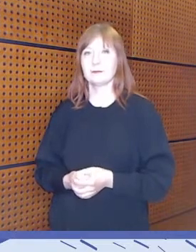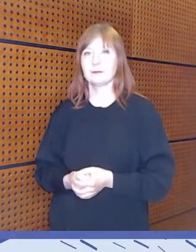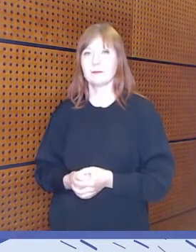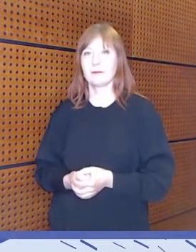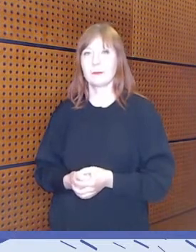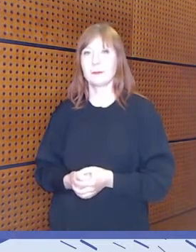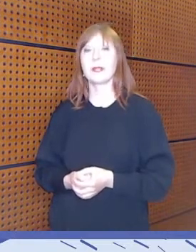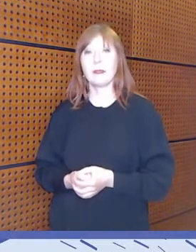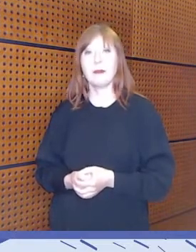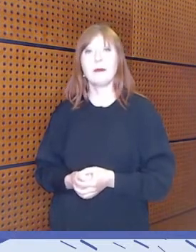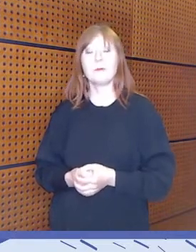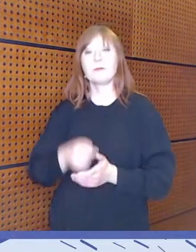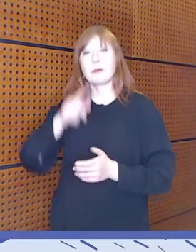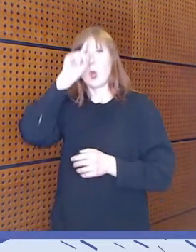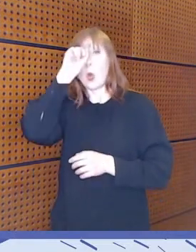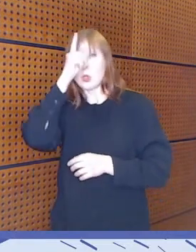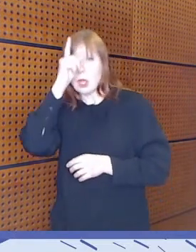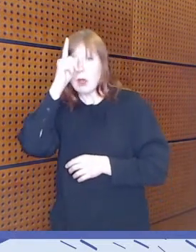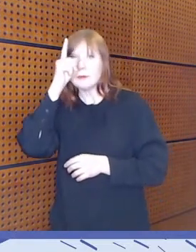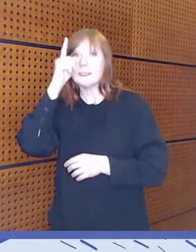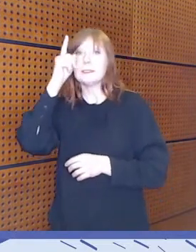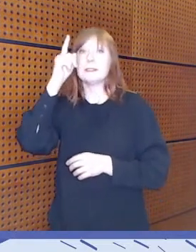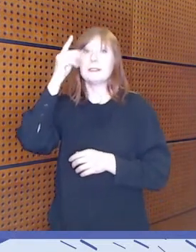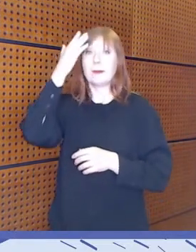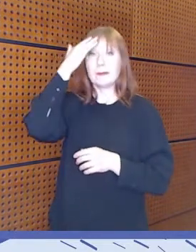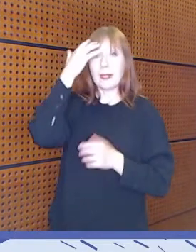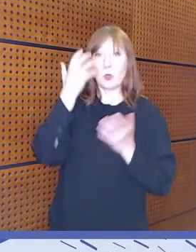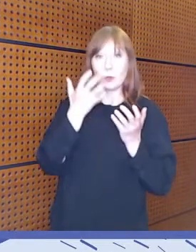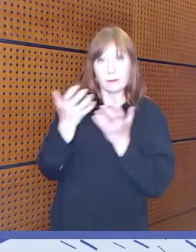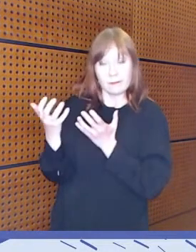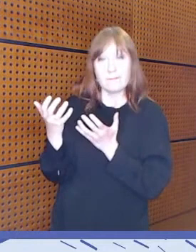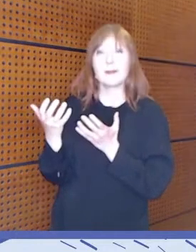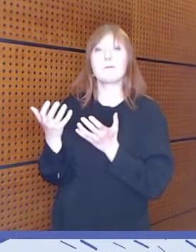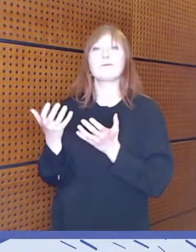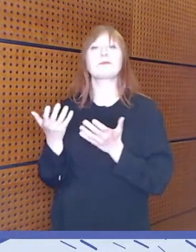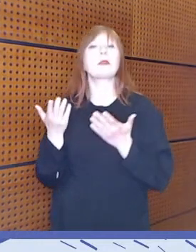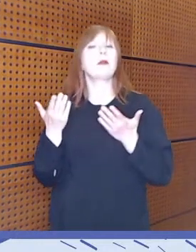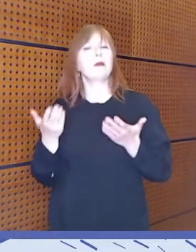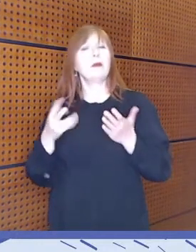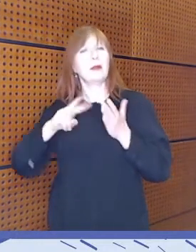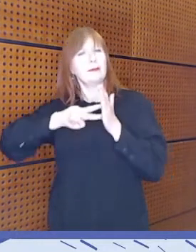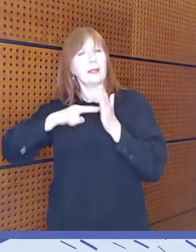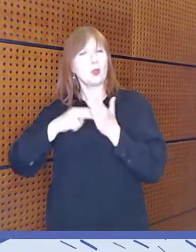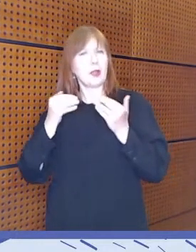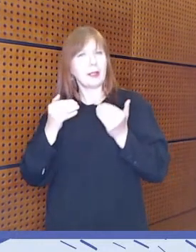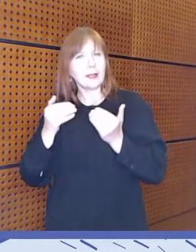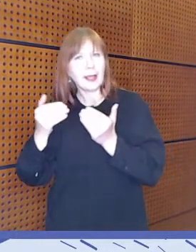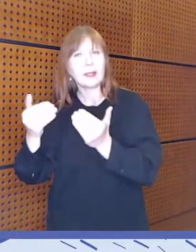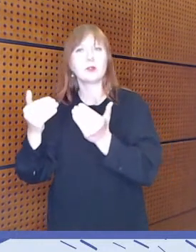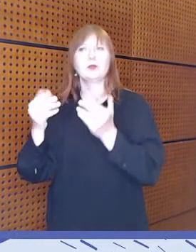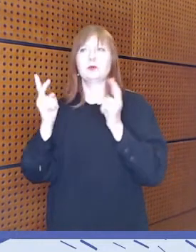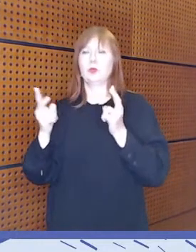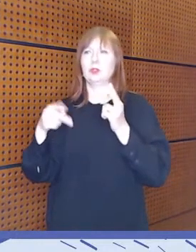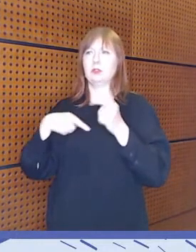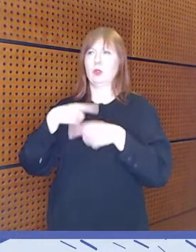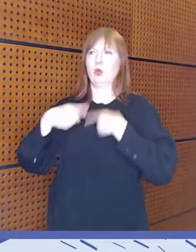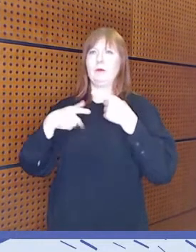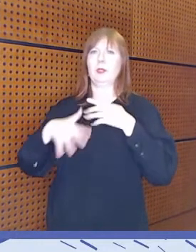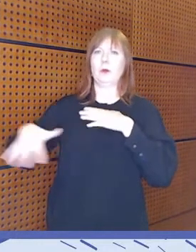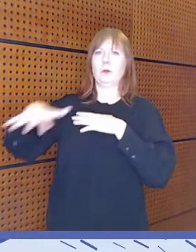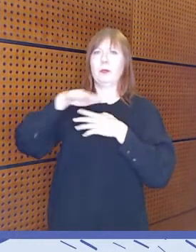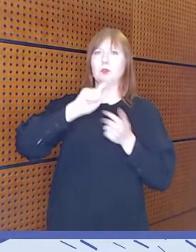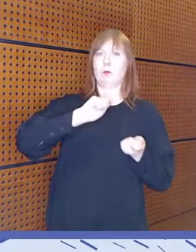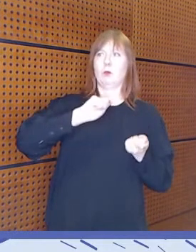Osaamis- ja tiedon tarpeista, tällainen teknologinen kehitys ja jatkuva toimintaympäristön muutos,